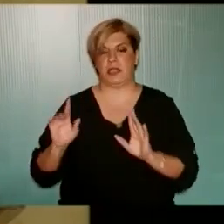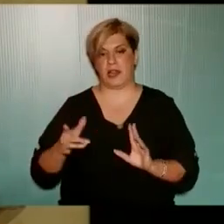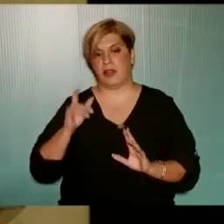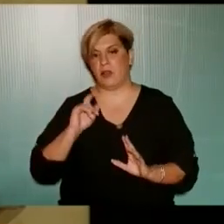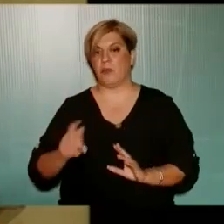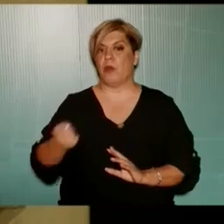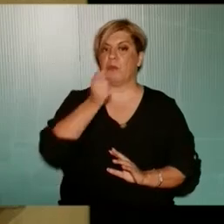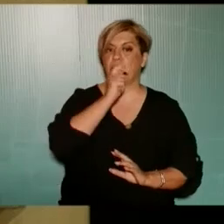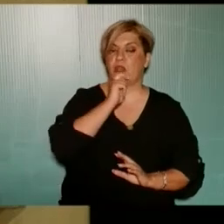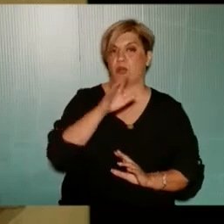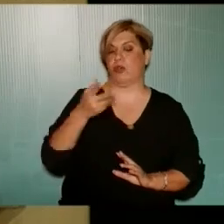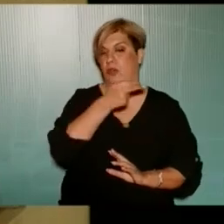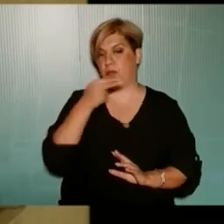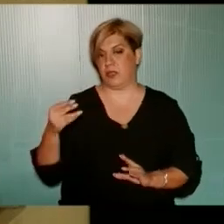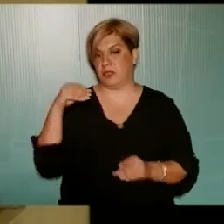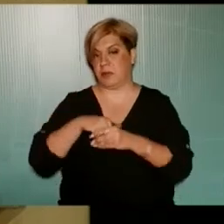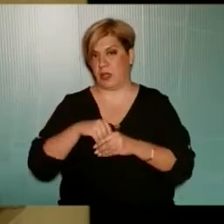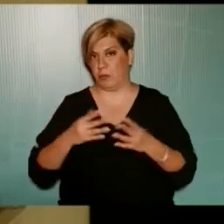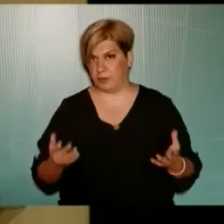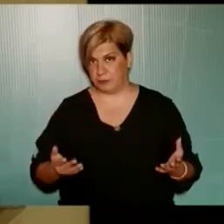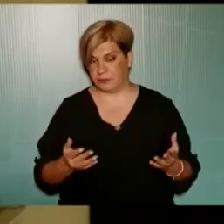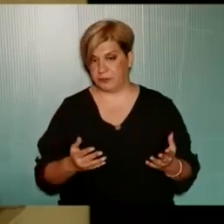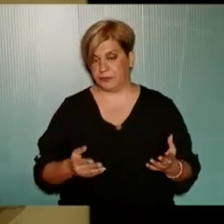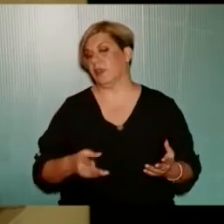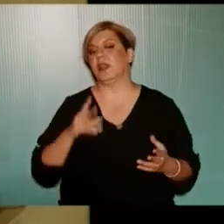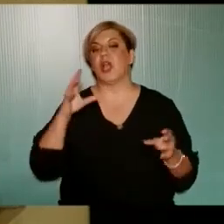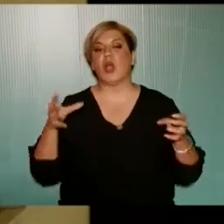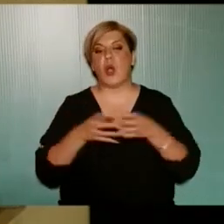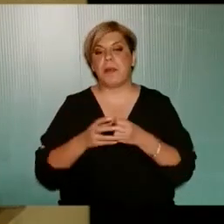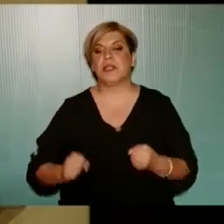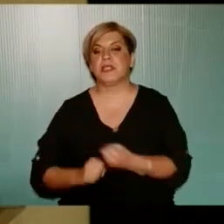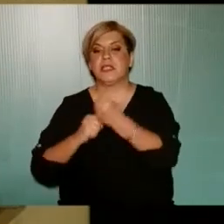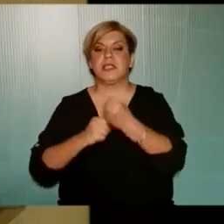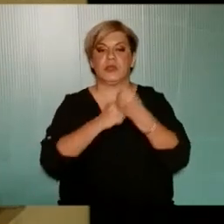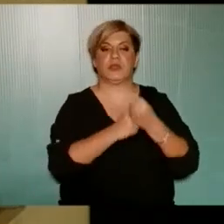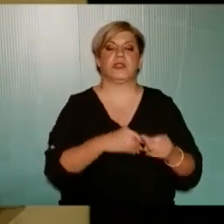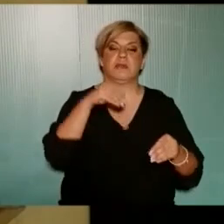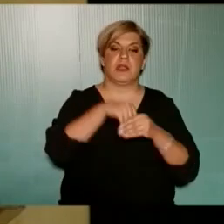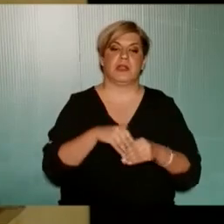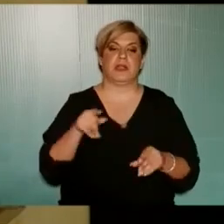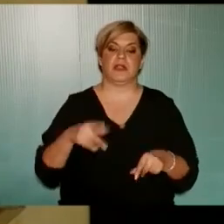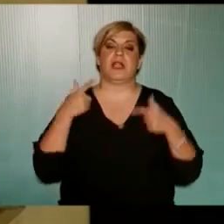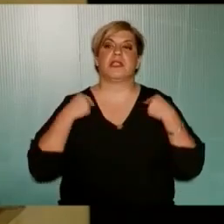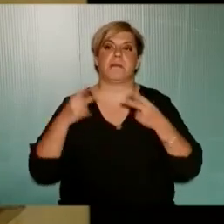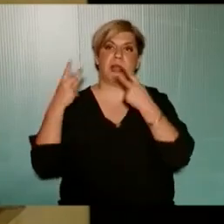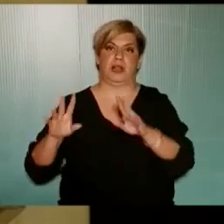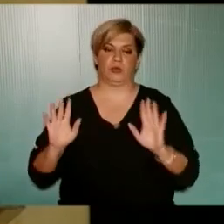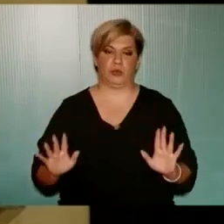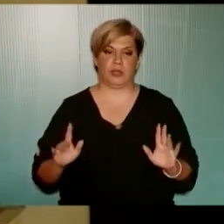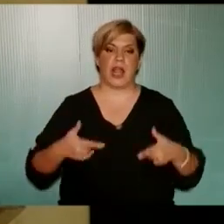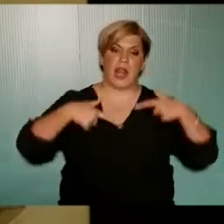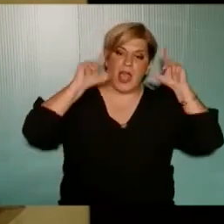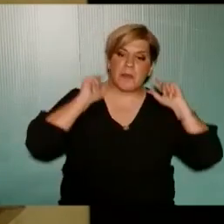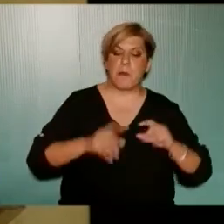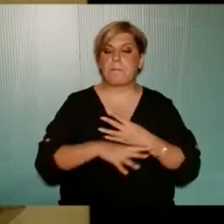επειδή πολλοί το πολιτικοποιήσαμε σήμερα, να συμμετέχουμε. Τα κόμματα που σας στήριξαν και σας στηρίζουν και συμμετέχετε και είστε και στελέχοι τους. Νέα